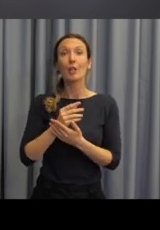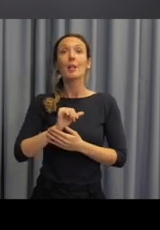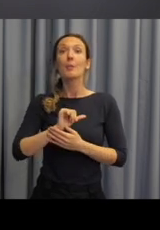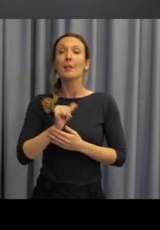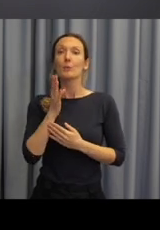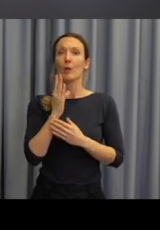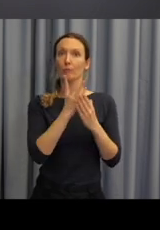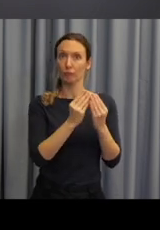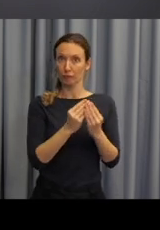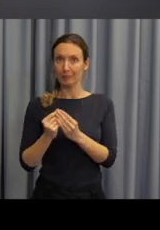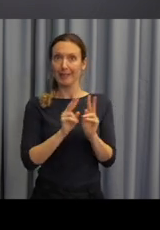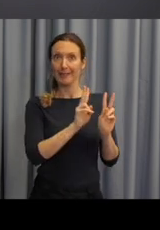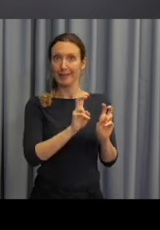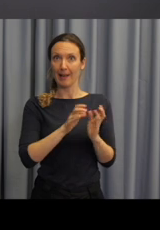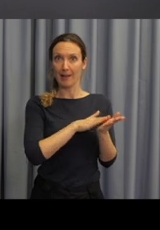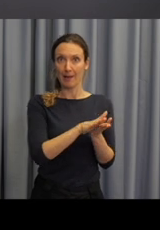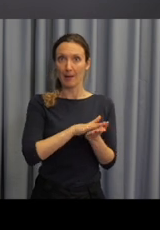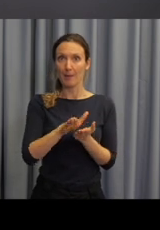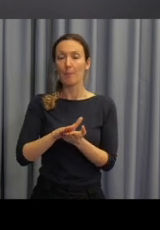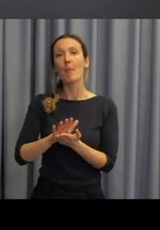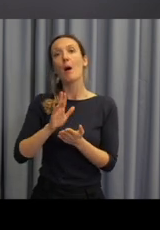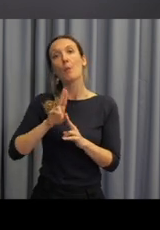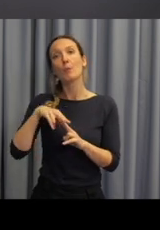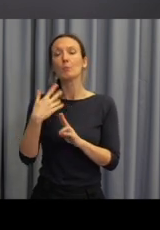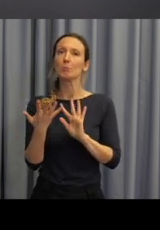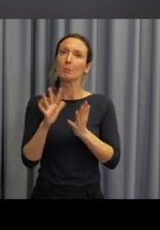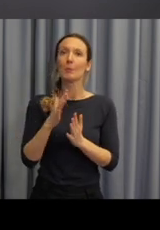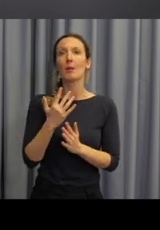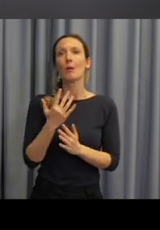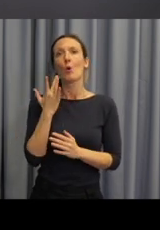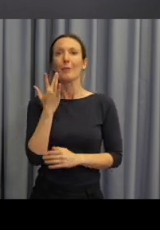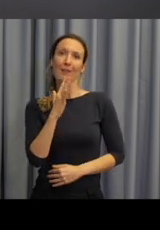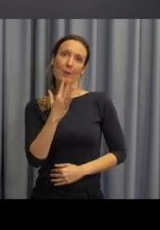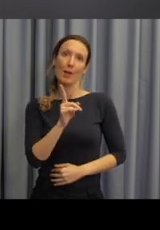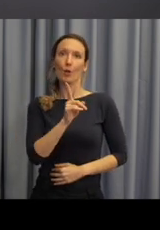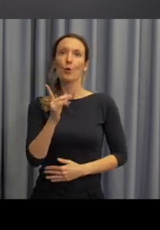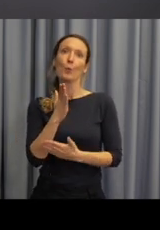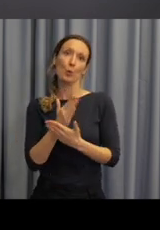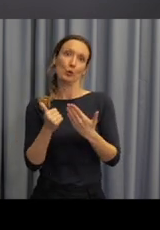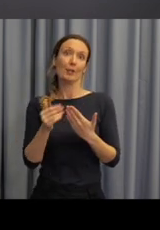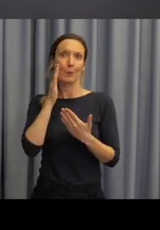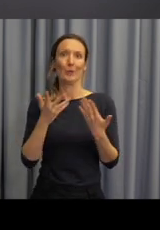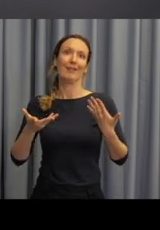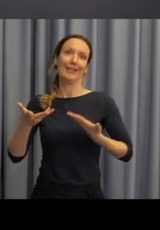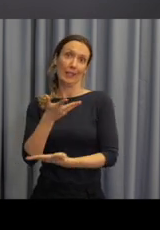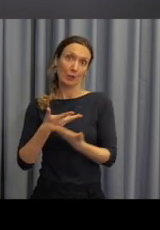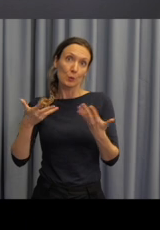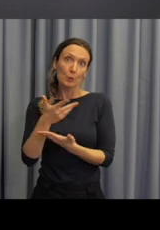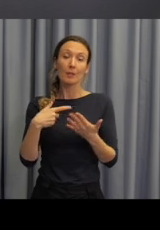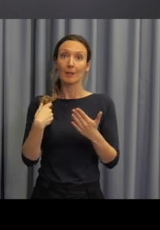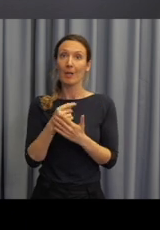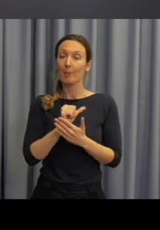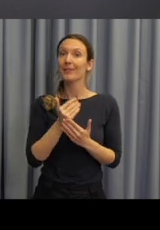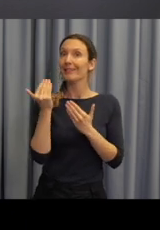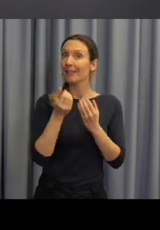diskuze. To znamená, přibližně od páté hodiny do půl šesté budeme moct o těch obsahových věcech, o kterých se tady od nás